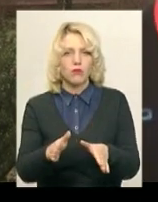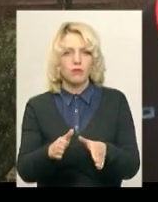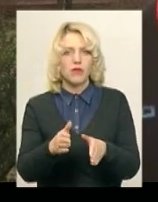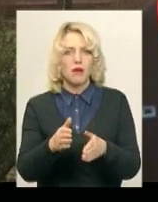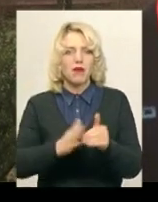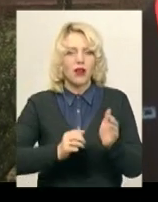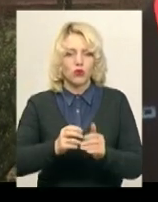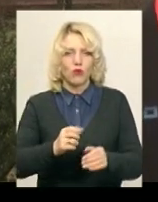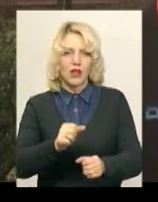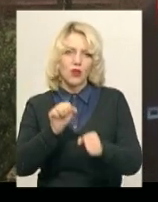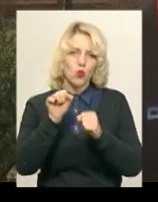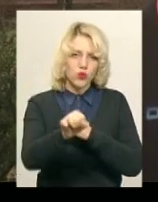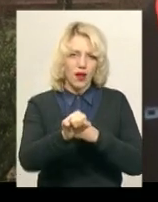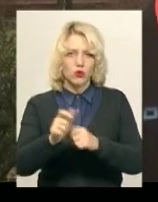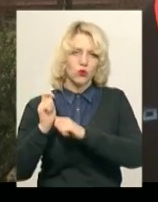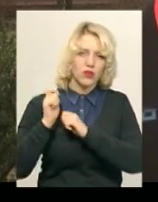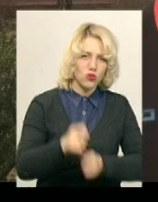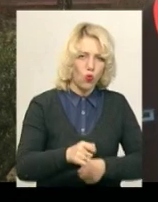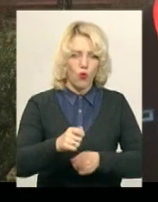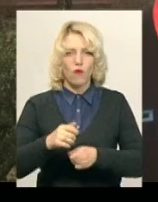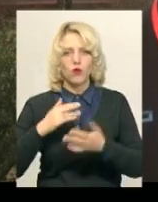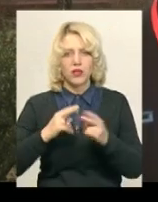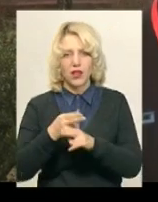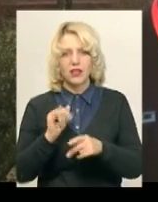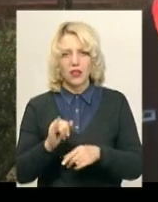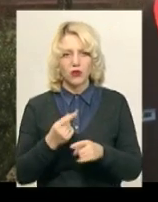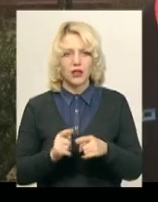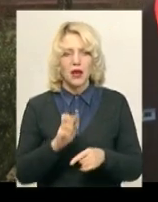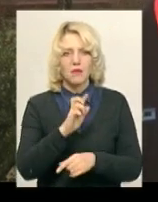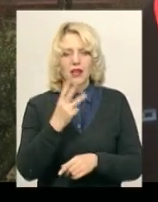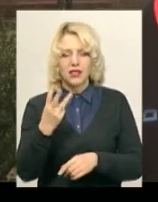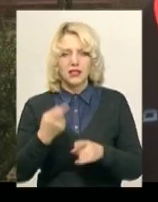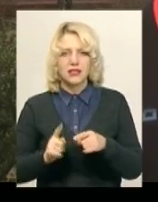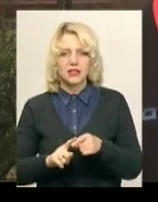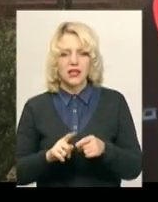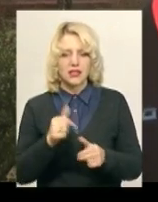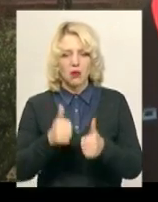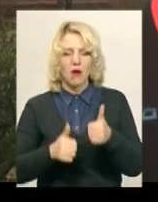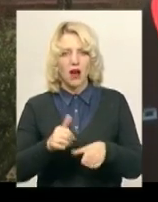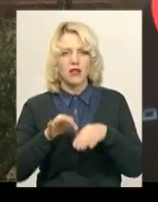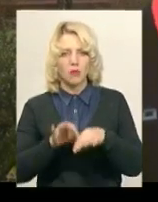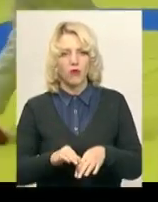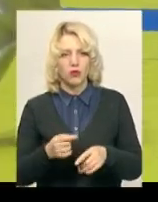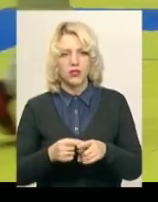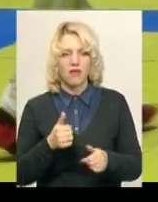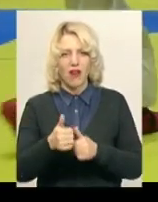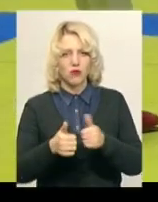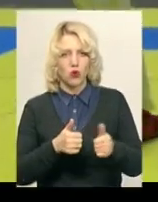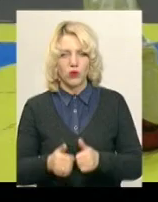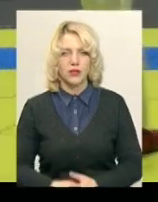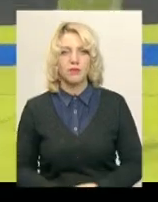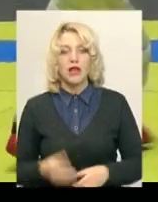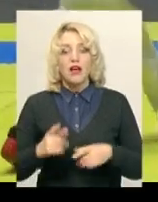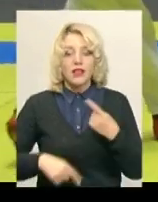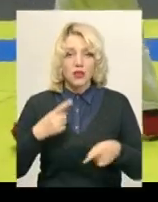ударну техніку, кіткову техніку і «Барня-3» – це змагання проходять в октагоні. Наступний